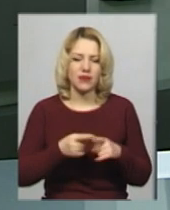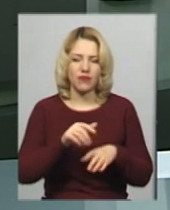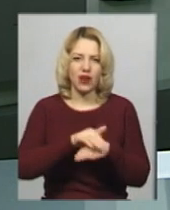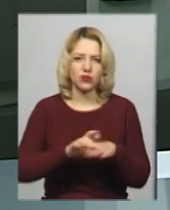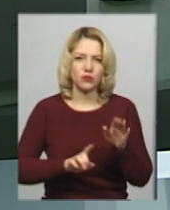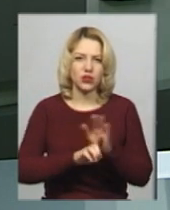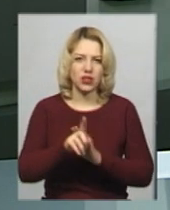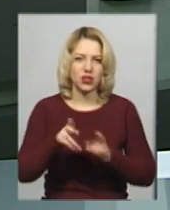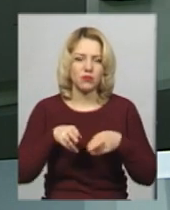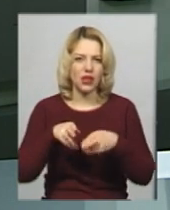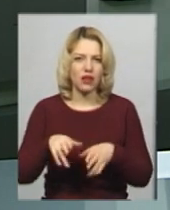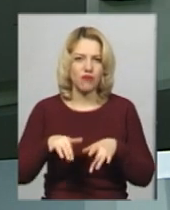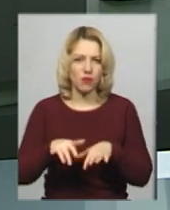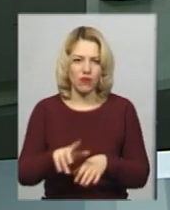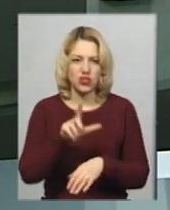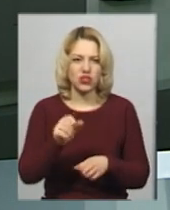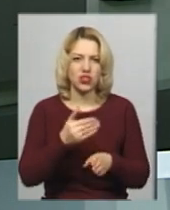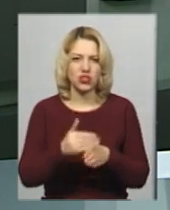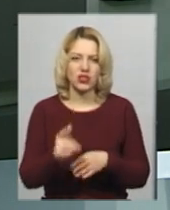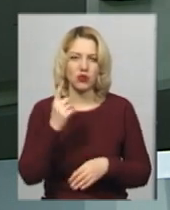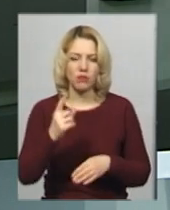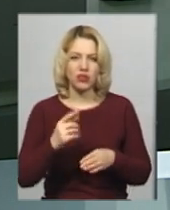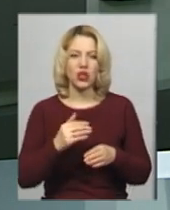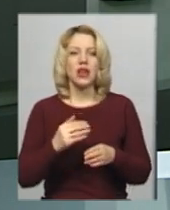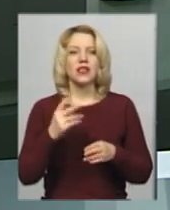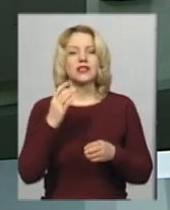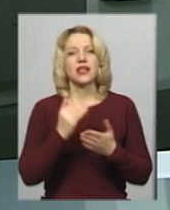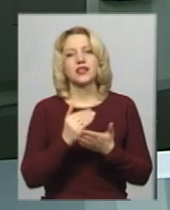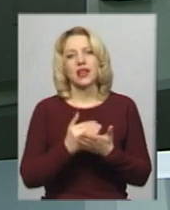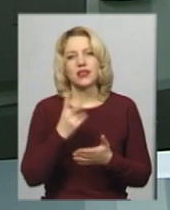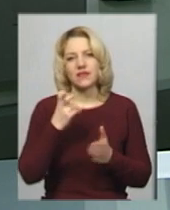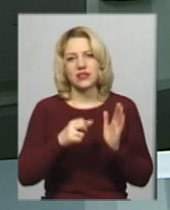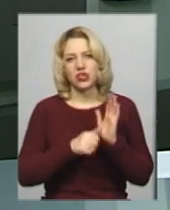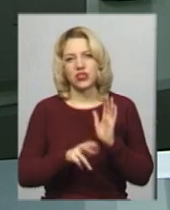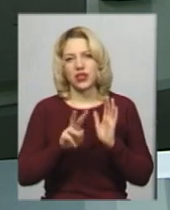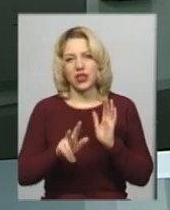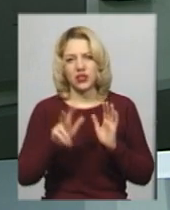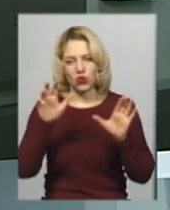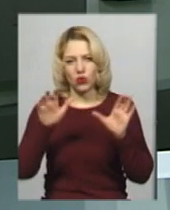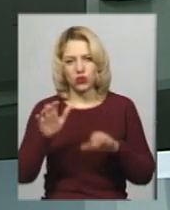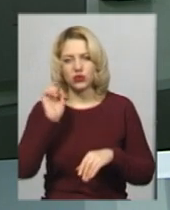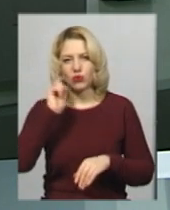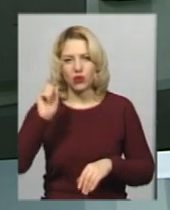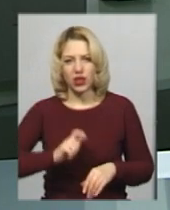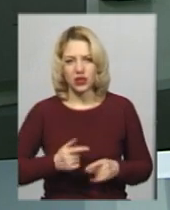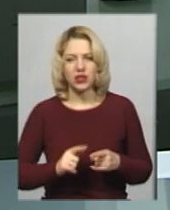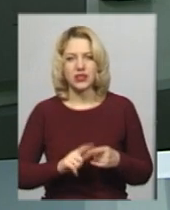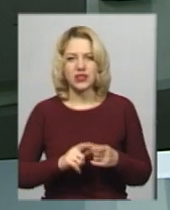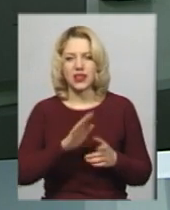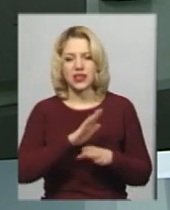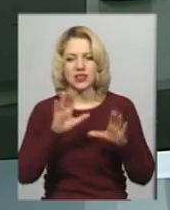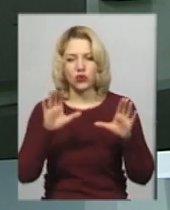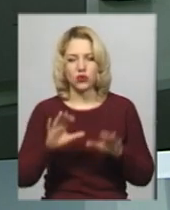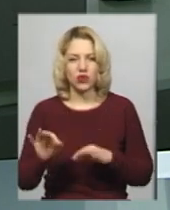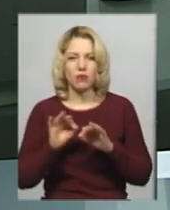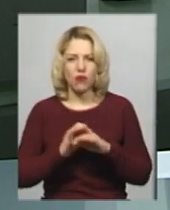фактом відкрити кримінальне провадження за частиною першої статті 263 Кримінального кодексу України. Це незаконне